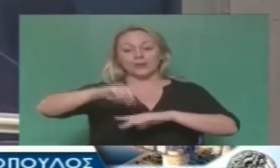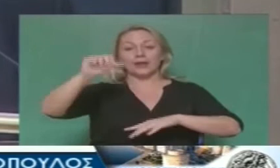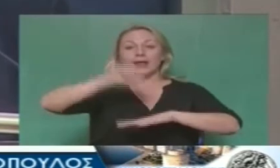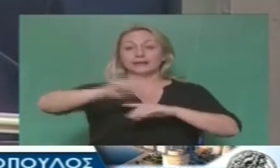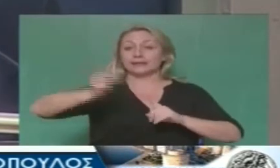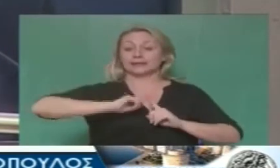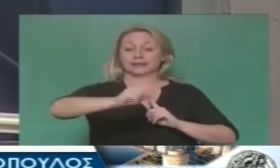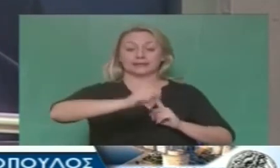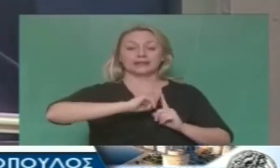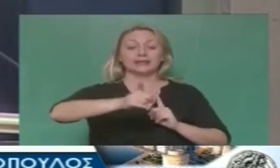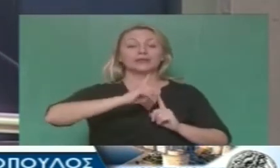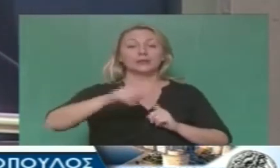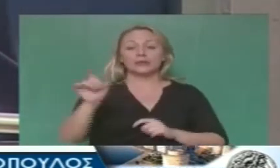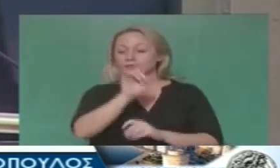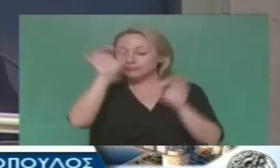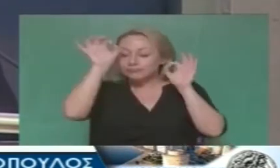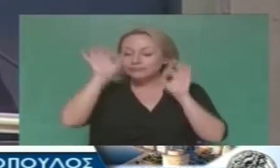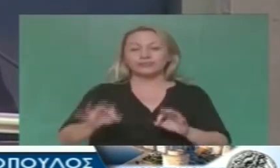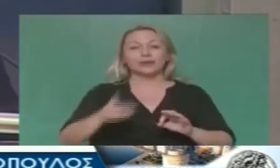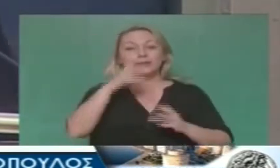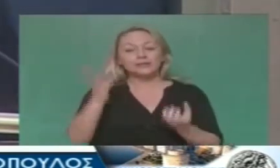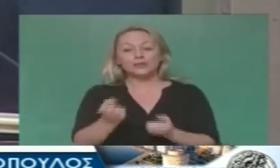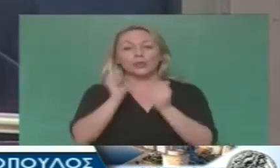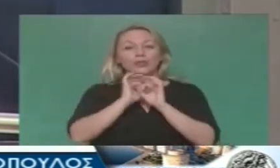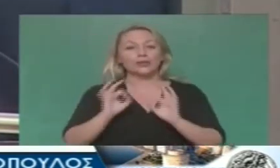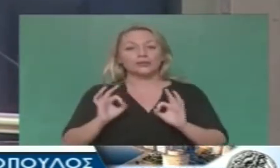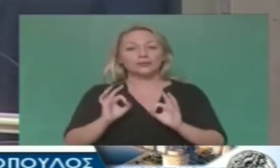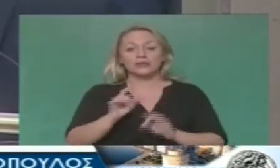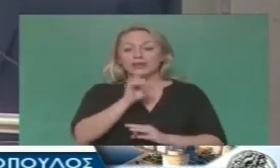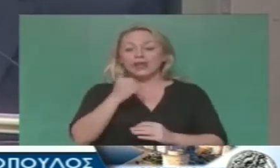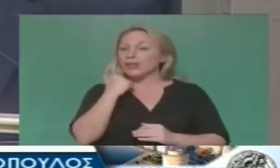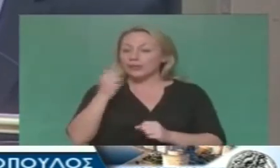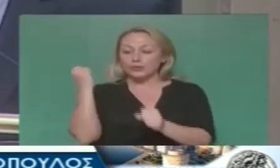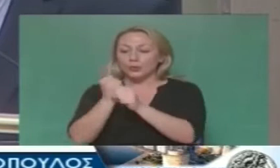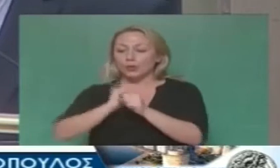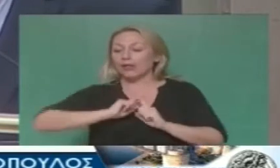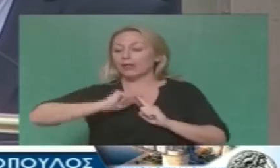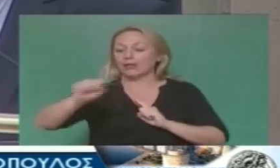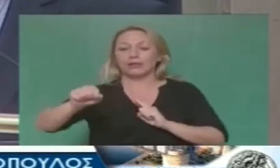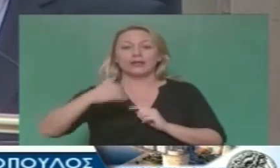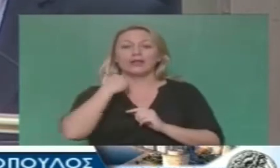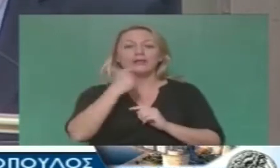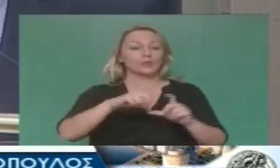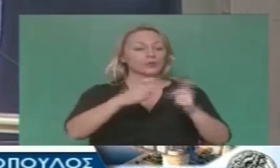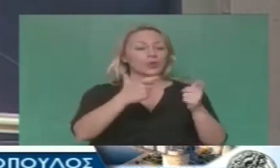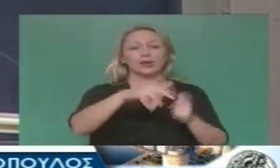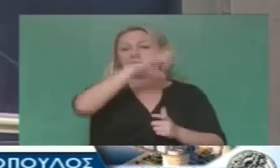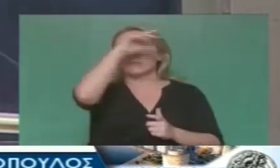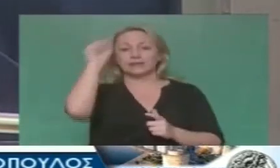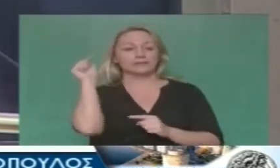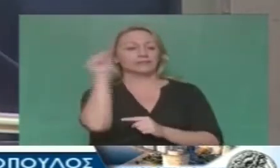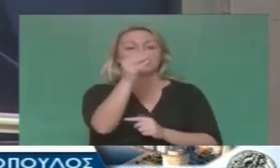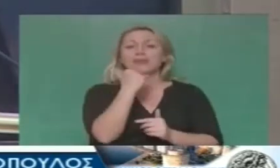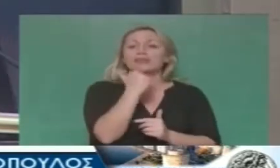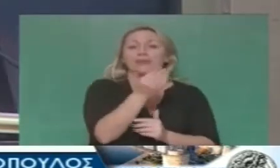συγκοινωνίας είναι ζήτημα ζωτικό ζήτημα επιβίωσης. Δεν μπορείς να πας στη δουλειά σου δεν μπορείς να πας στη σχολή σου ο φοιτητής ή ο